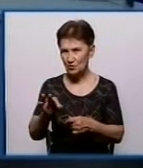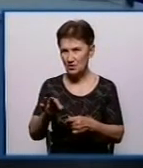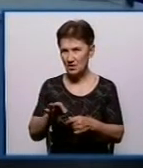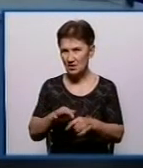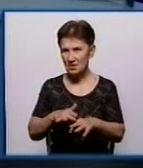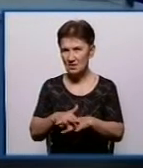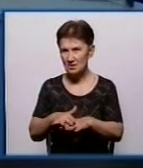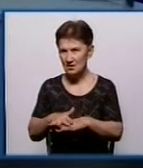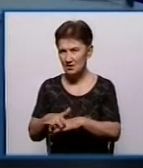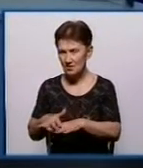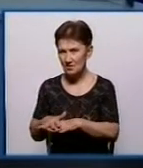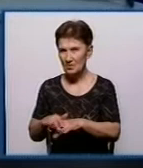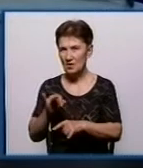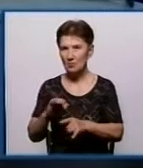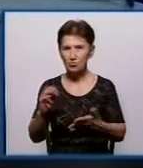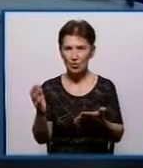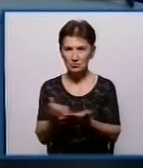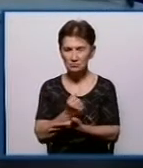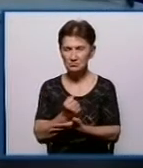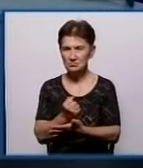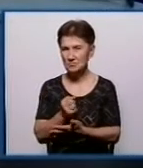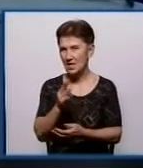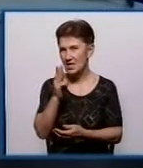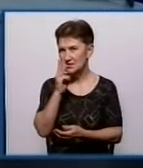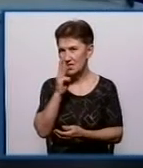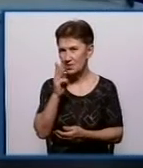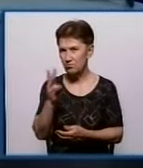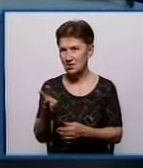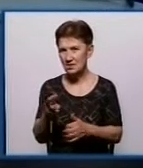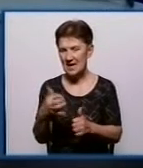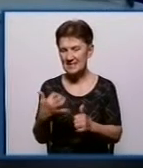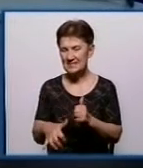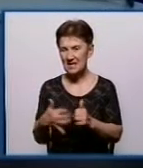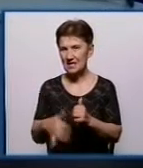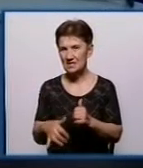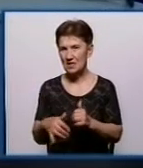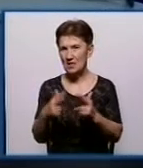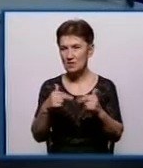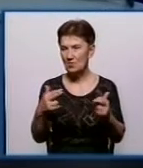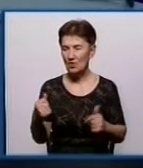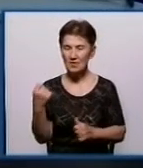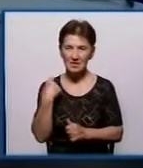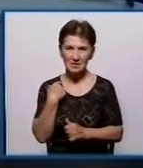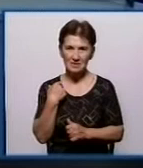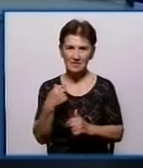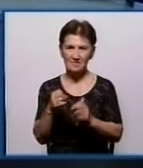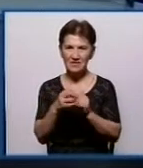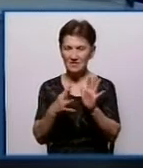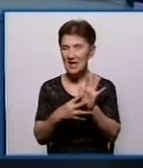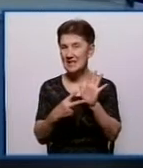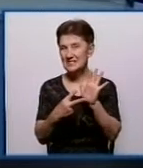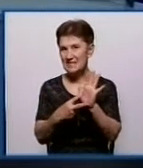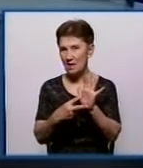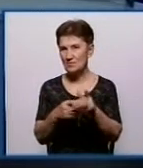брудними. І ми виходимо, прогнозована заробітна плата середньо працівників Дніпрокіра 2019 році – 7,5